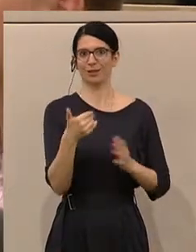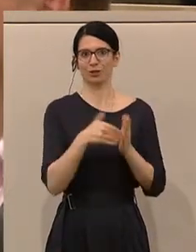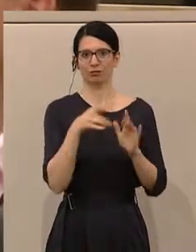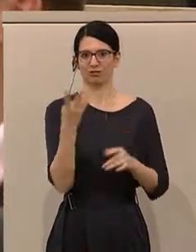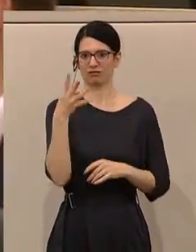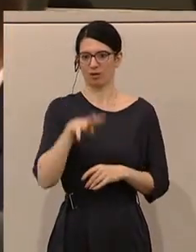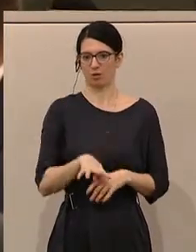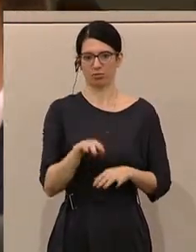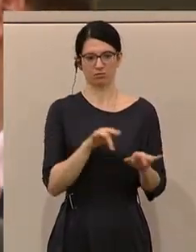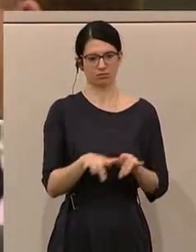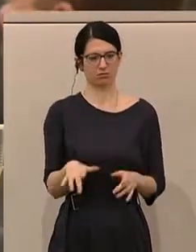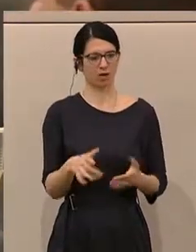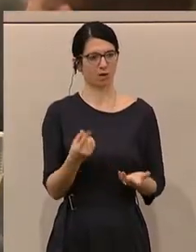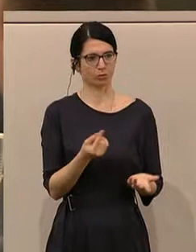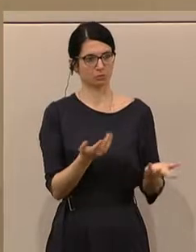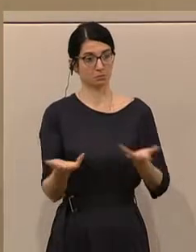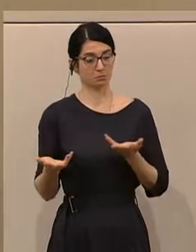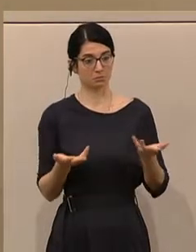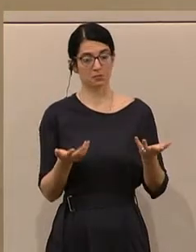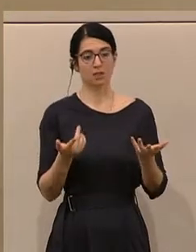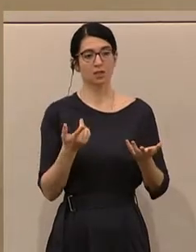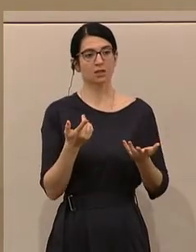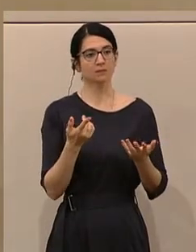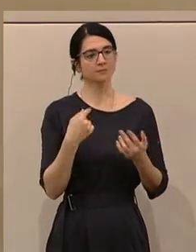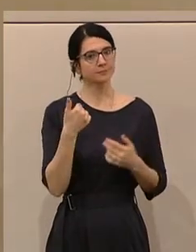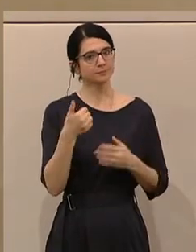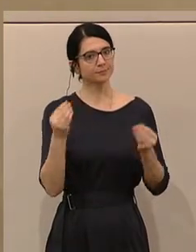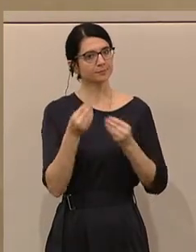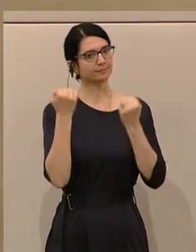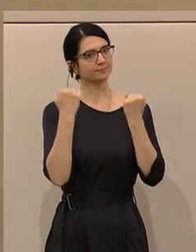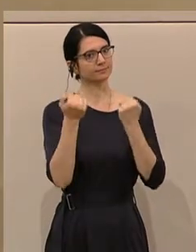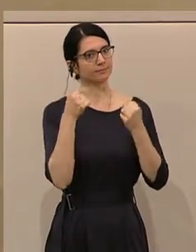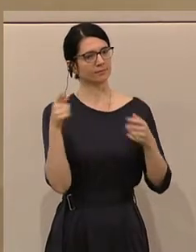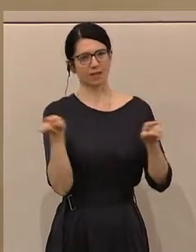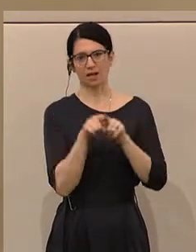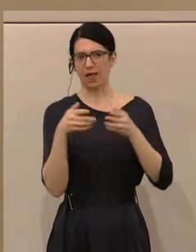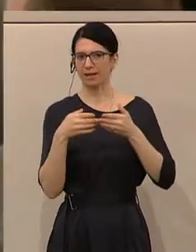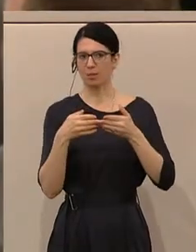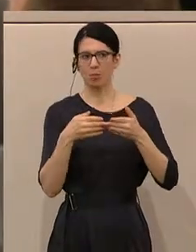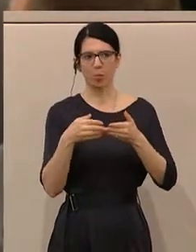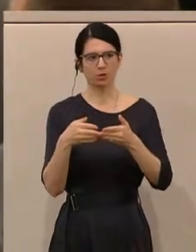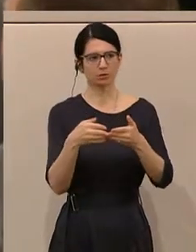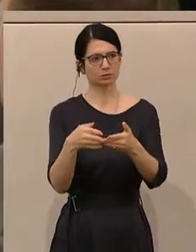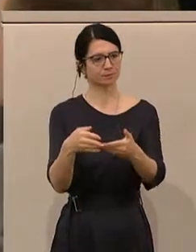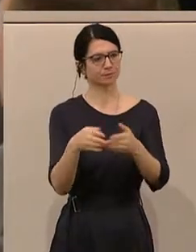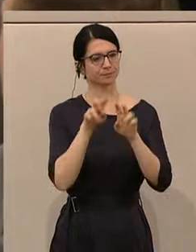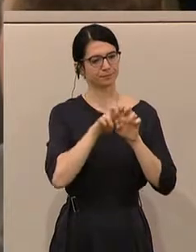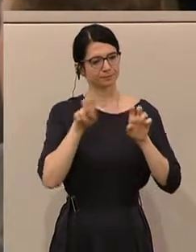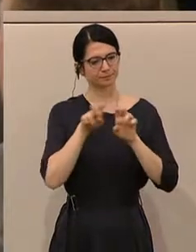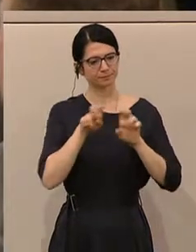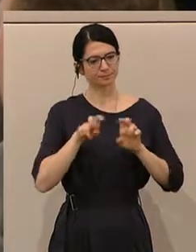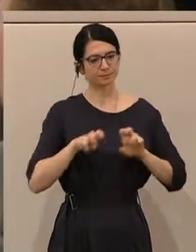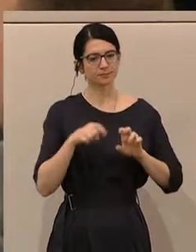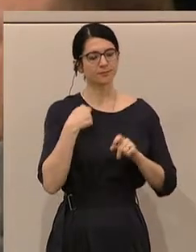Betrieb gegangen sind. Und eines ist sicher, wir sind im gleichen Boot. Und ich habe dir ja schon gesagt, du